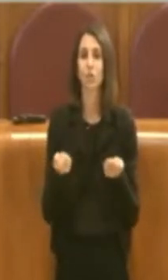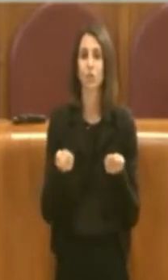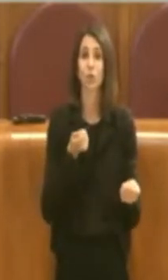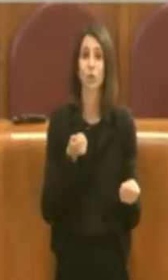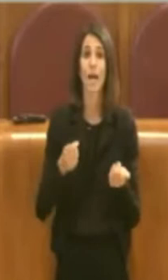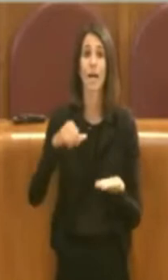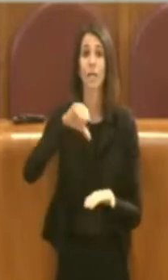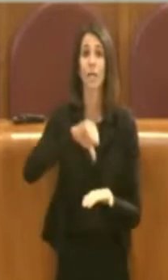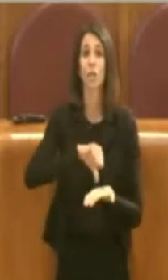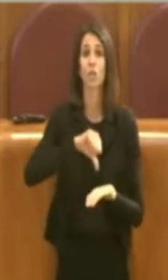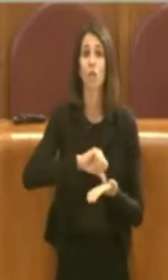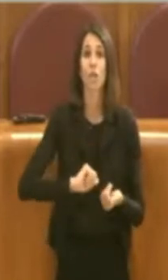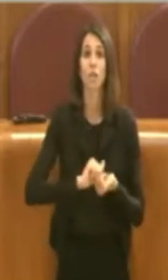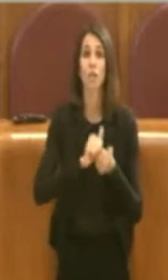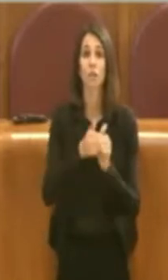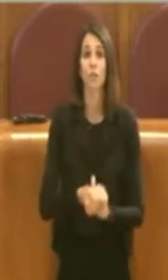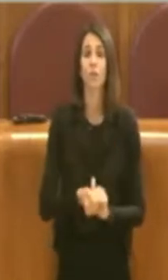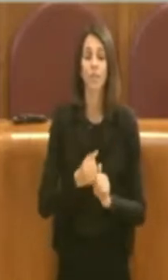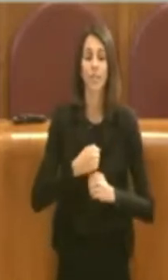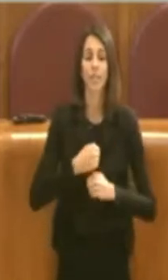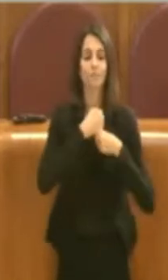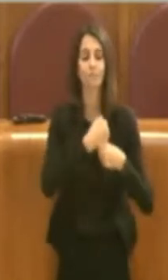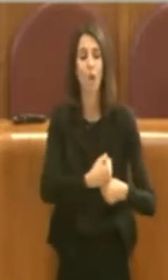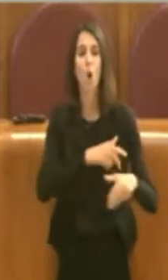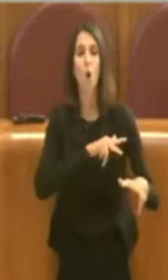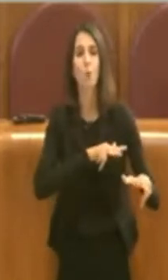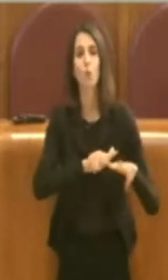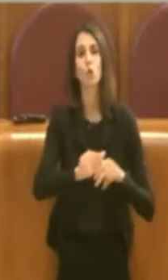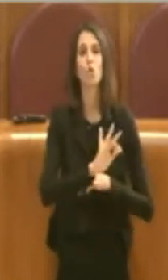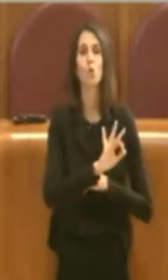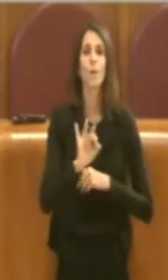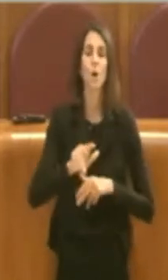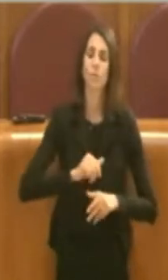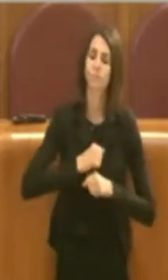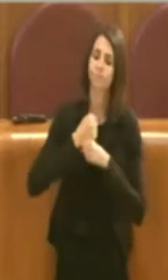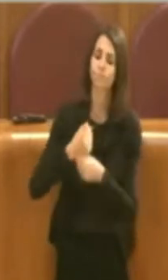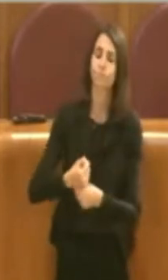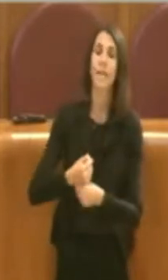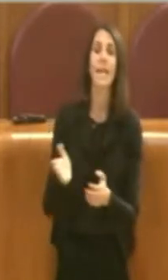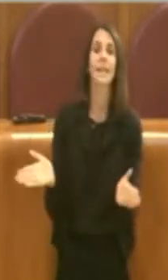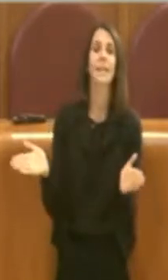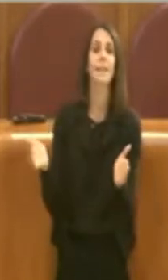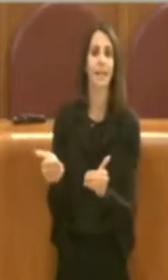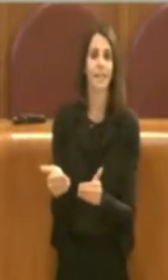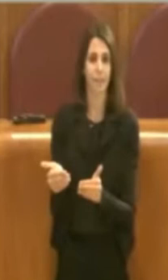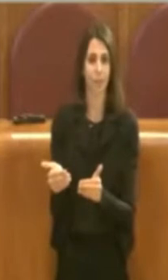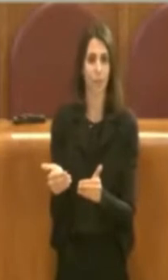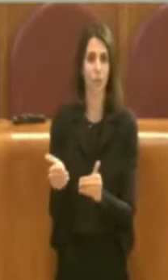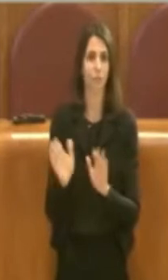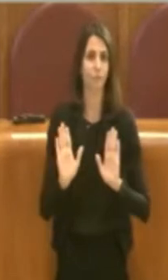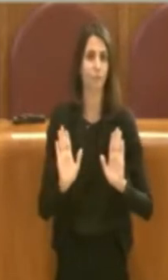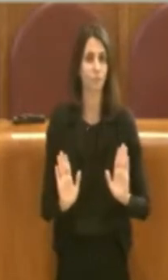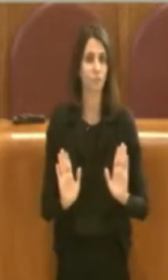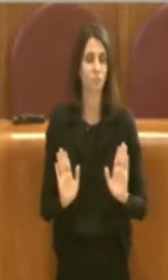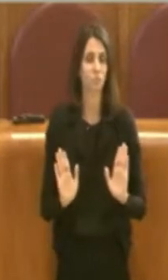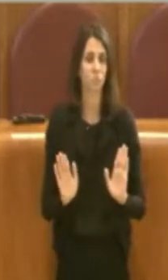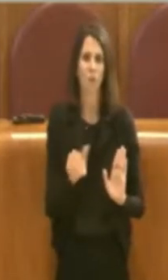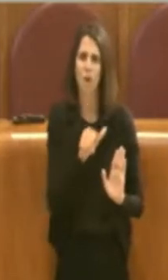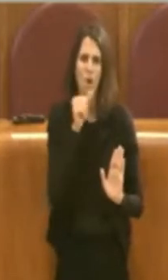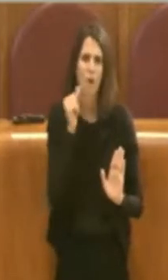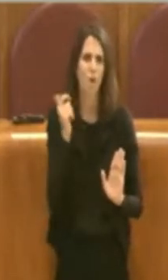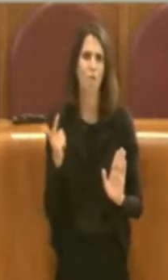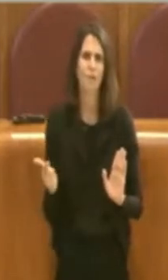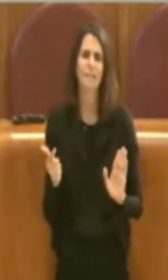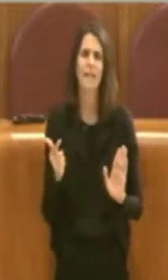impianti ai municipi oppure al dipartimento indipendentemente dalle caratteristiche